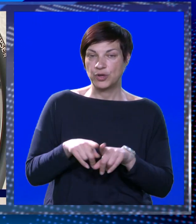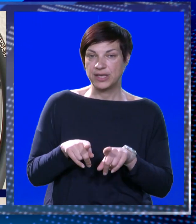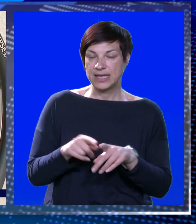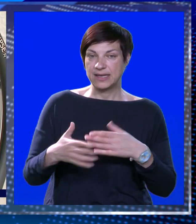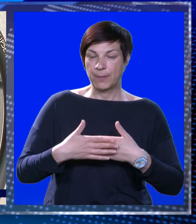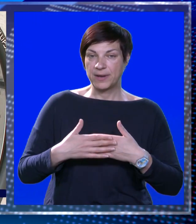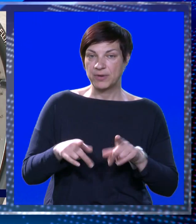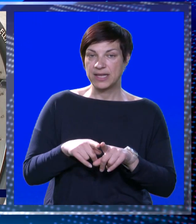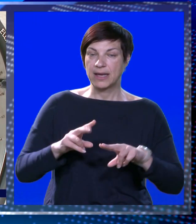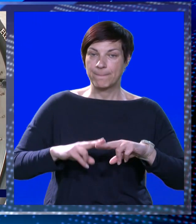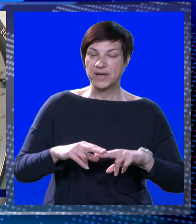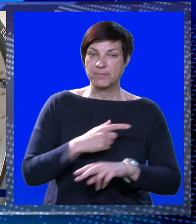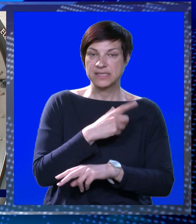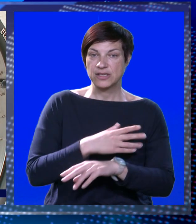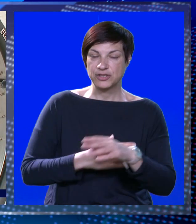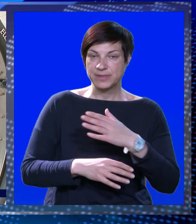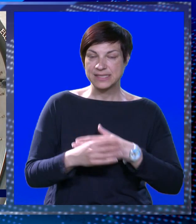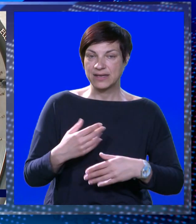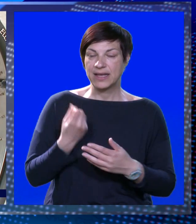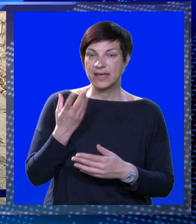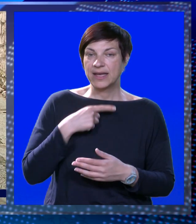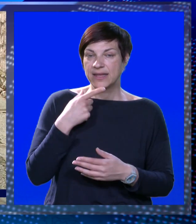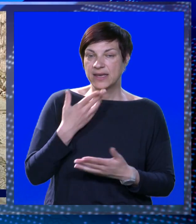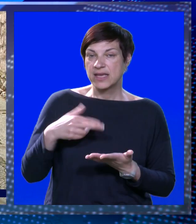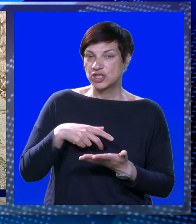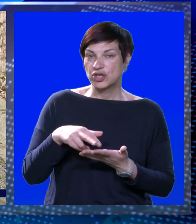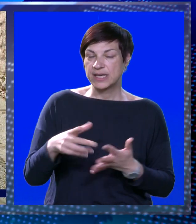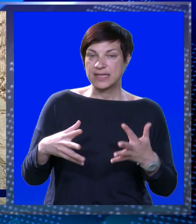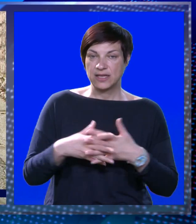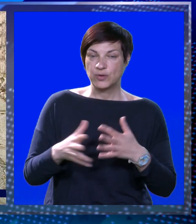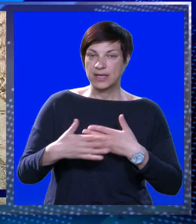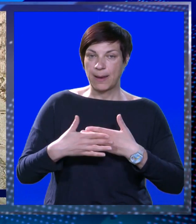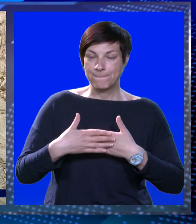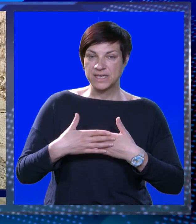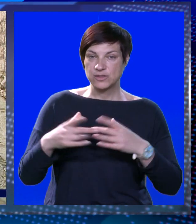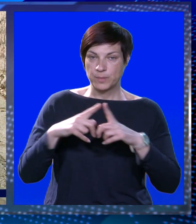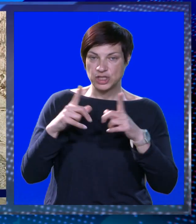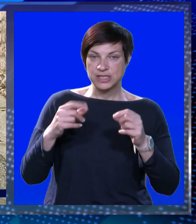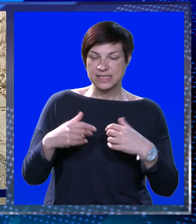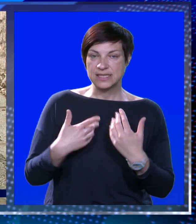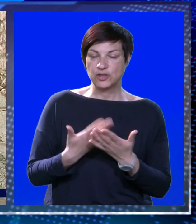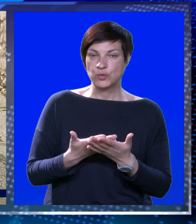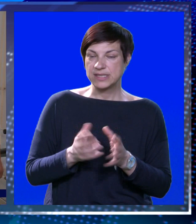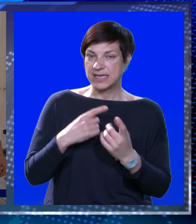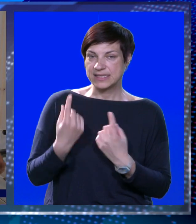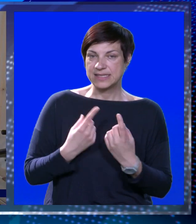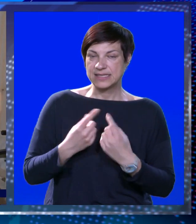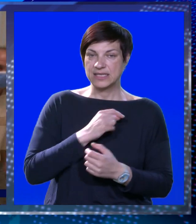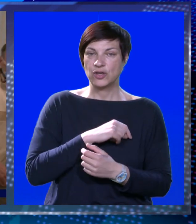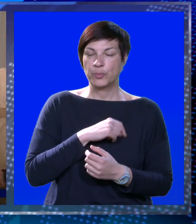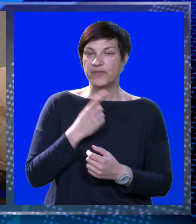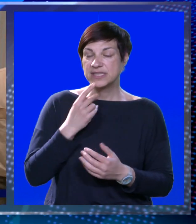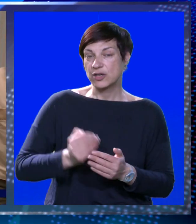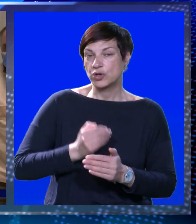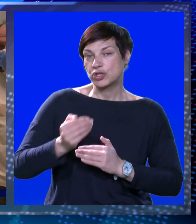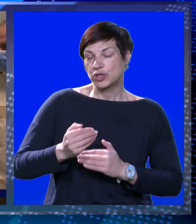jednakih ili bar približno jednakih prava za osobe s invaliditetom kad je riječ o kretanju ovim gradom ili pristupačnosti institucija. Sa situaciji i